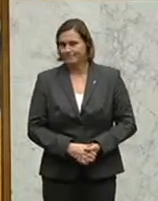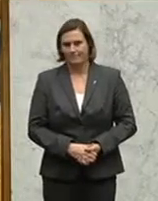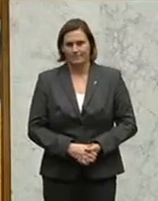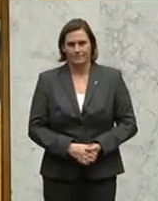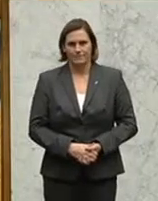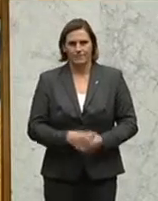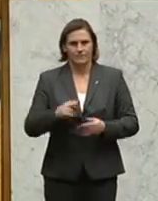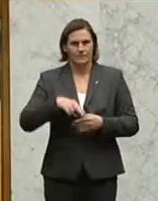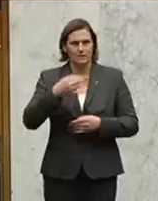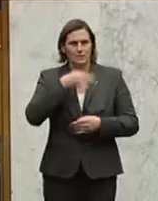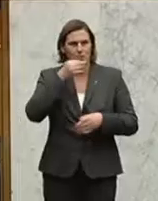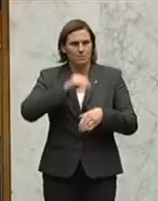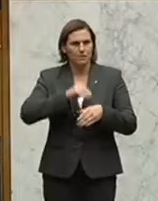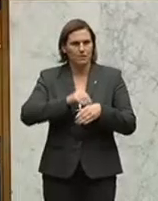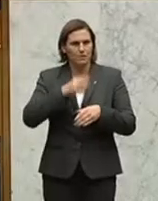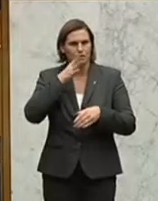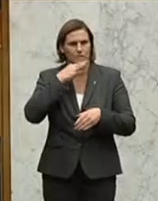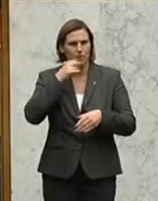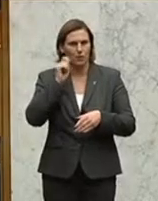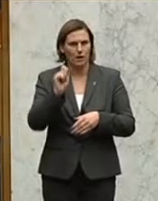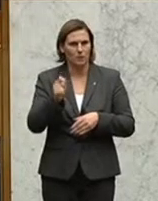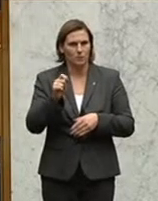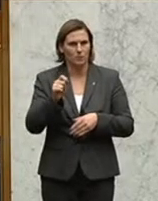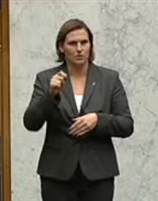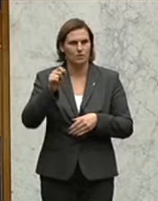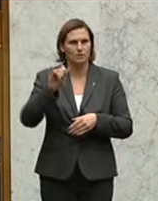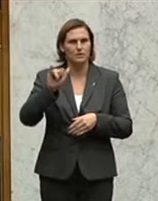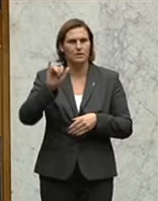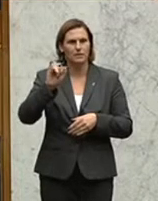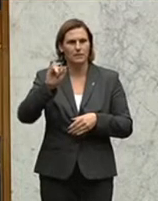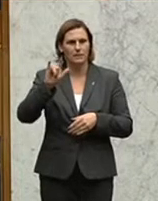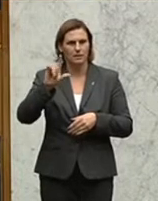Als nächster zu Wort gemeldet Frau Abgeordnete Nürten-Yilmers.